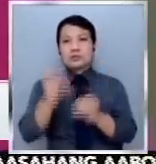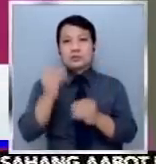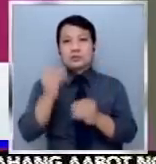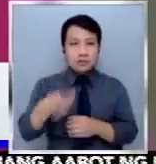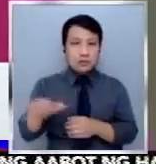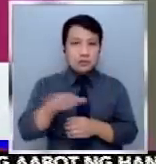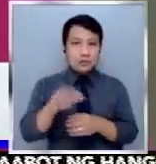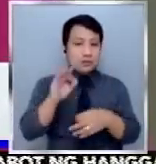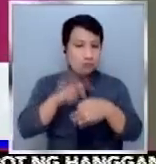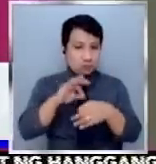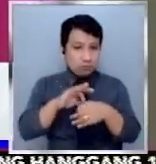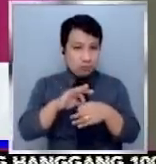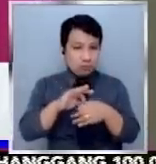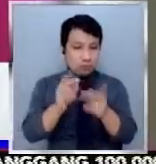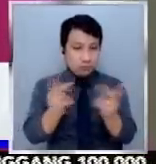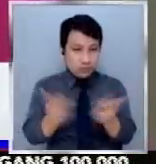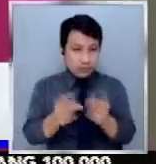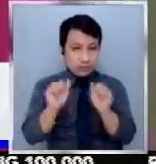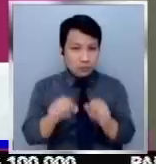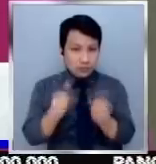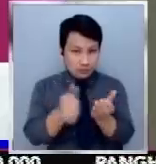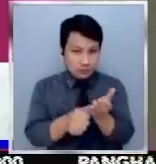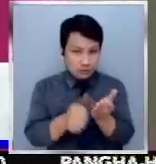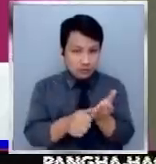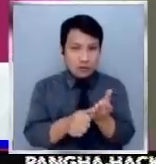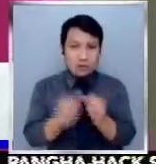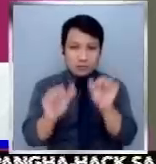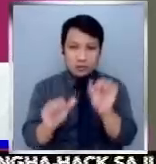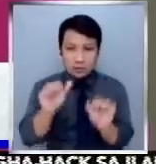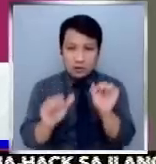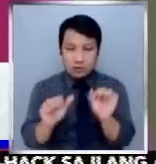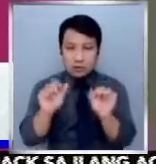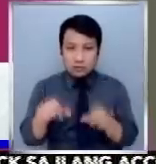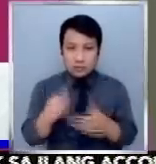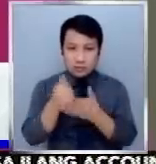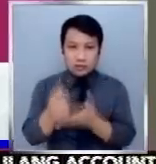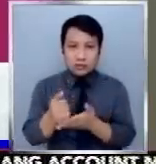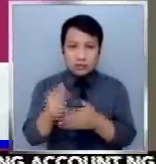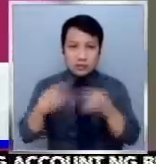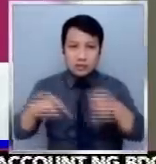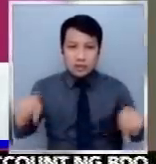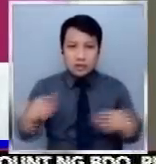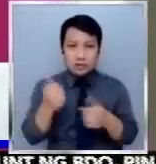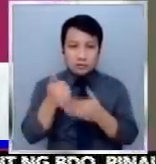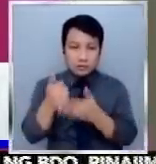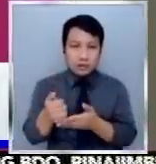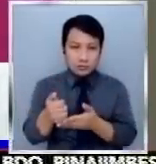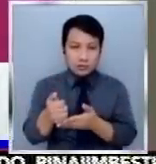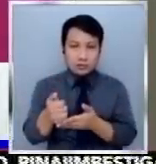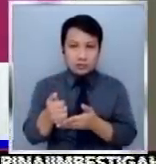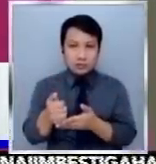places and to assess what other interventions may be given insofar as the BPO